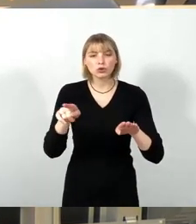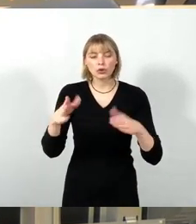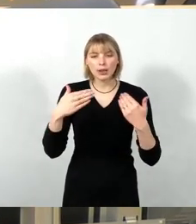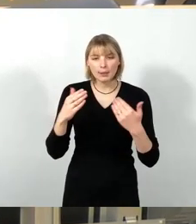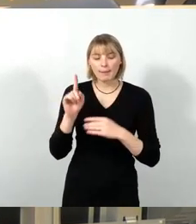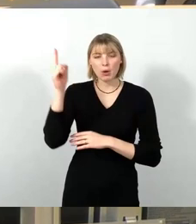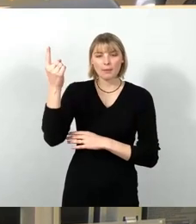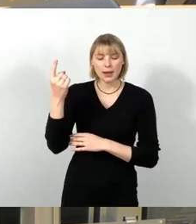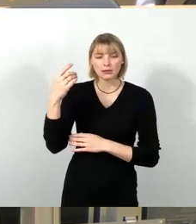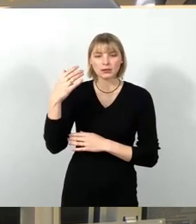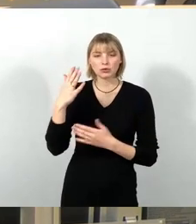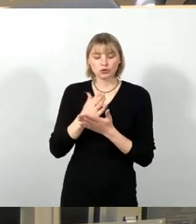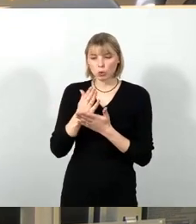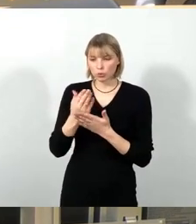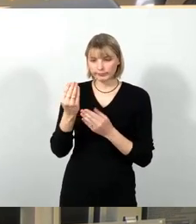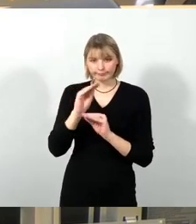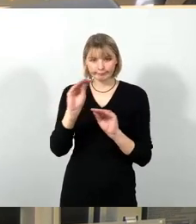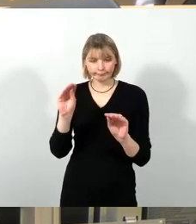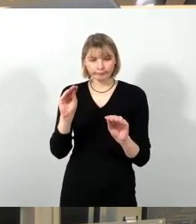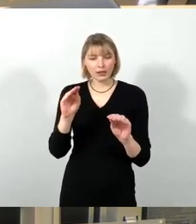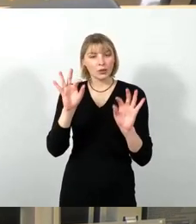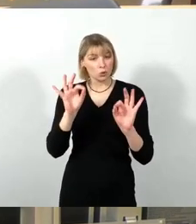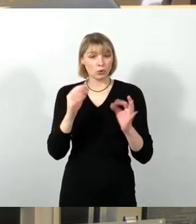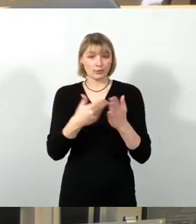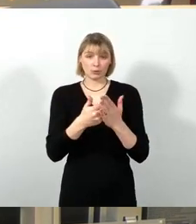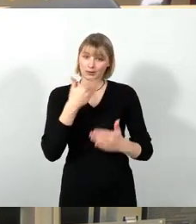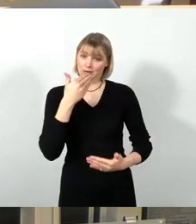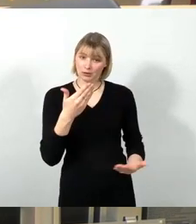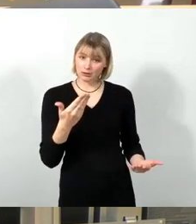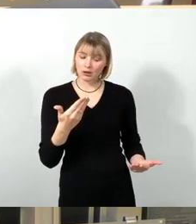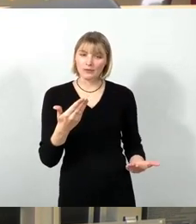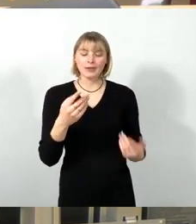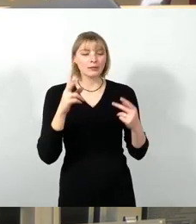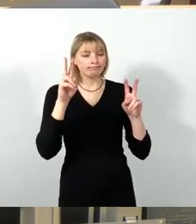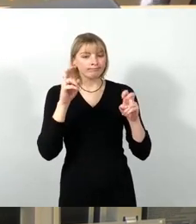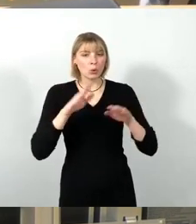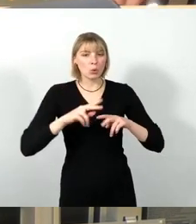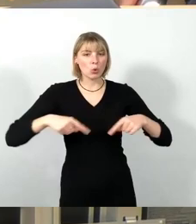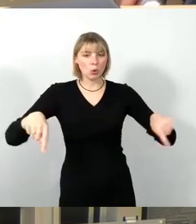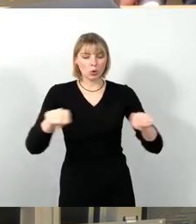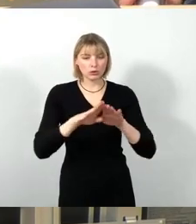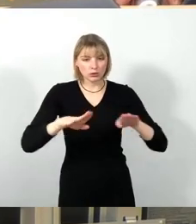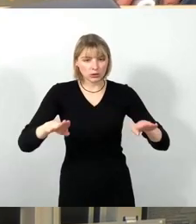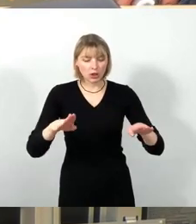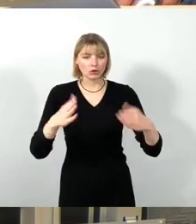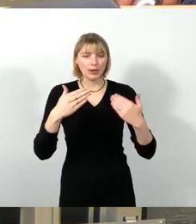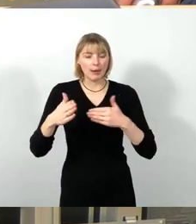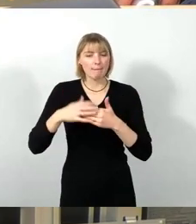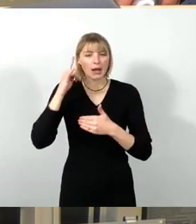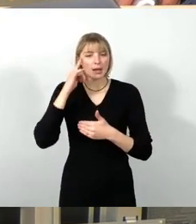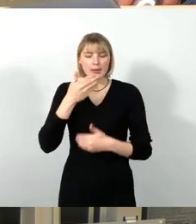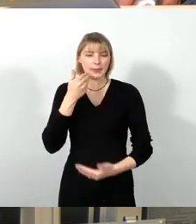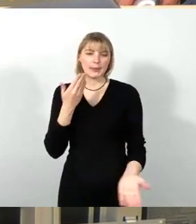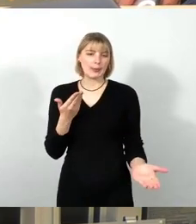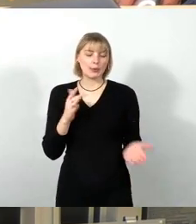Beispiel. Dieser runde Tischklima ist eben nicht ein Klimabeirat, weil er überhaupt nicht legitimiert war. Da hat die